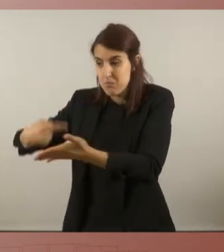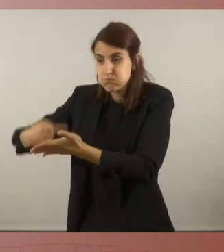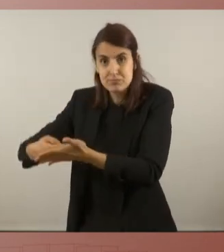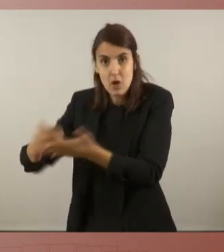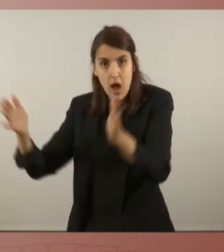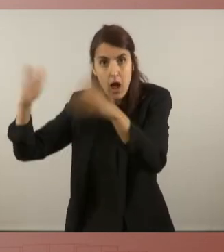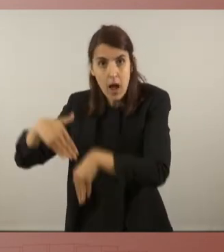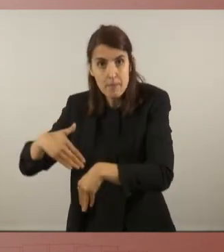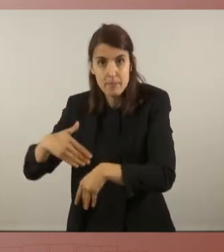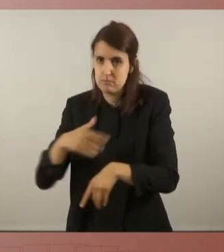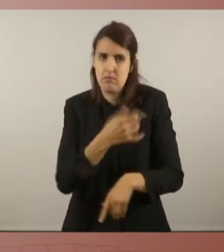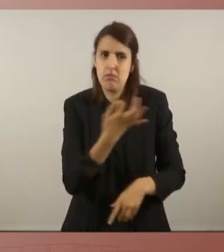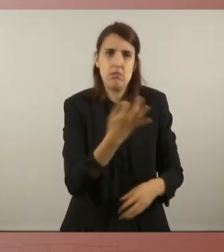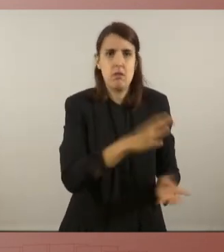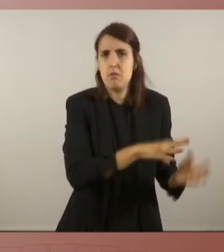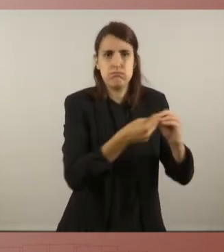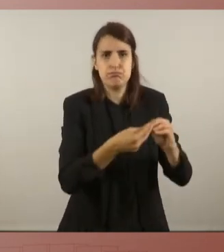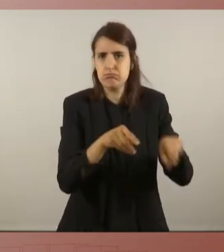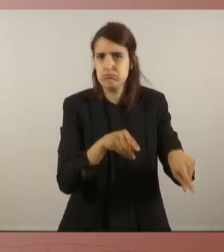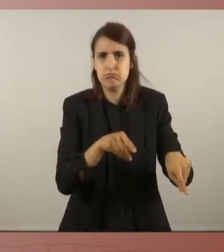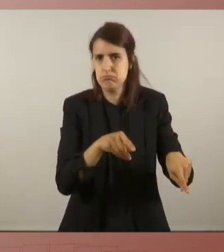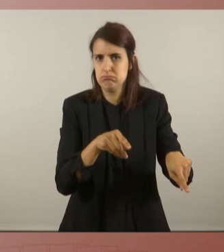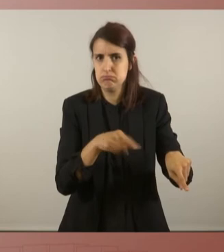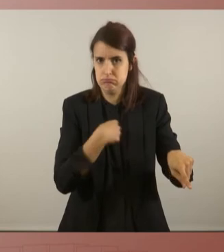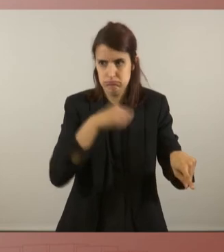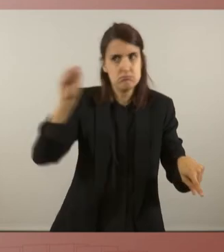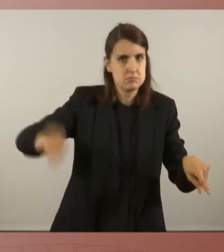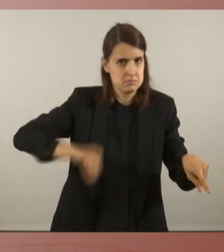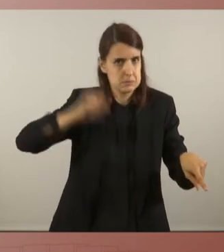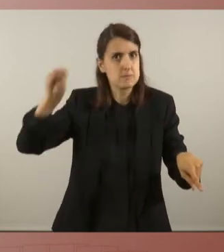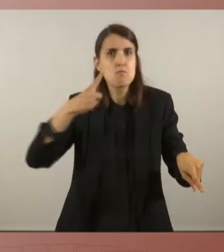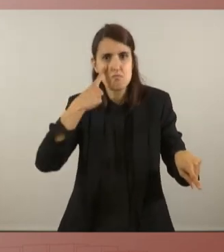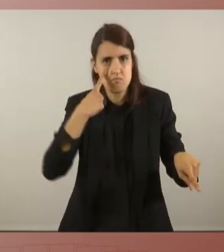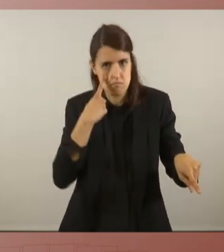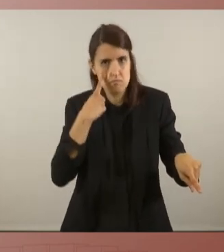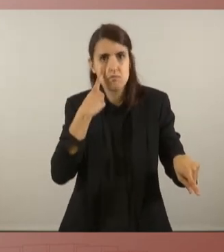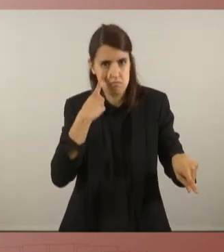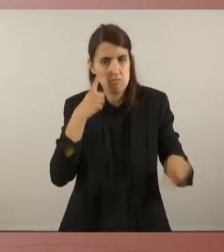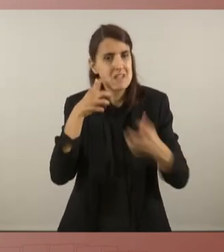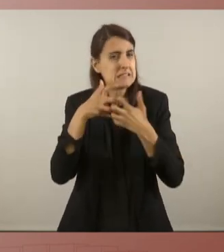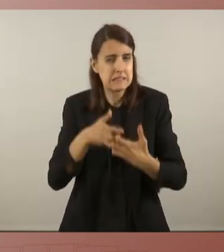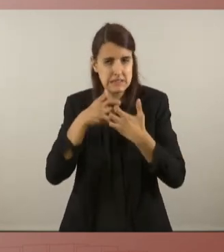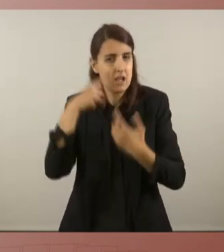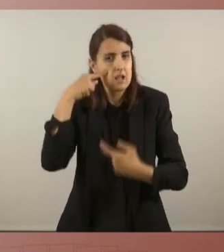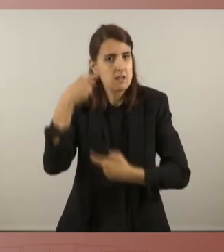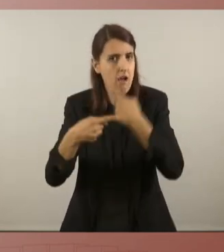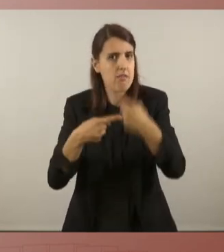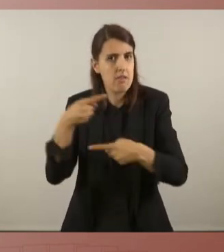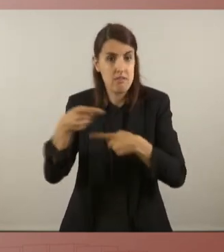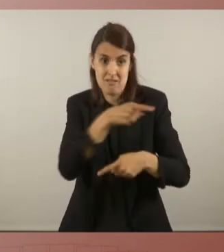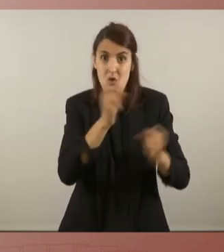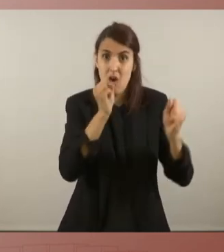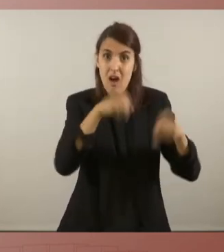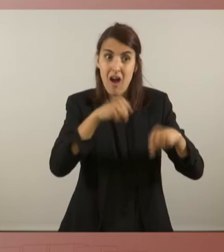excusa per no aplicar-los. I els hi recordarem i ho vigilarem i lluitarem pam a pam dia a dia per tal que aquests